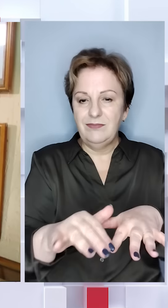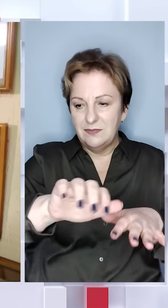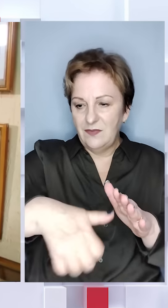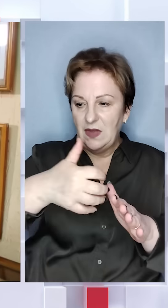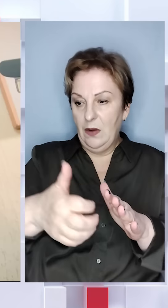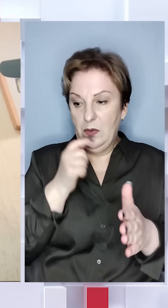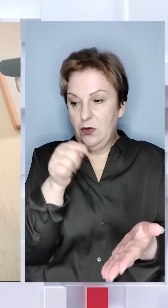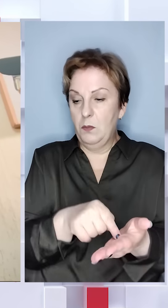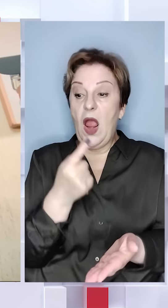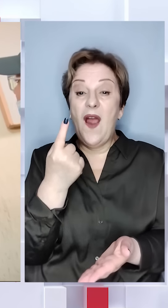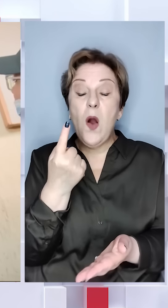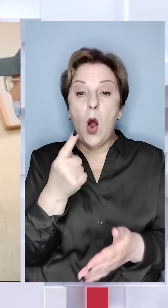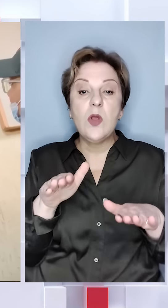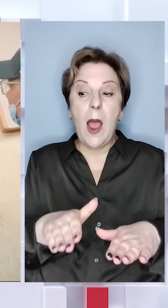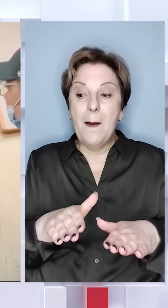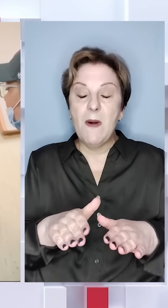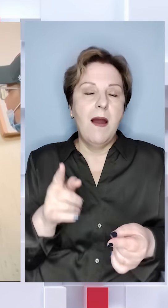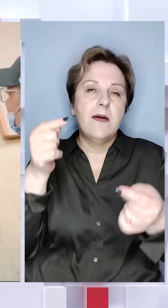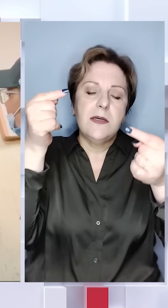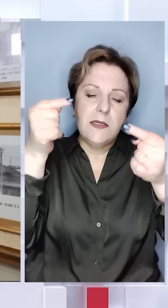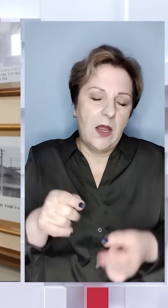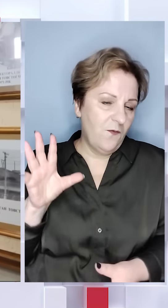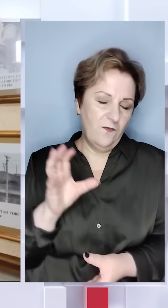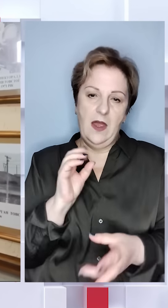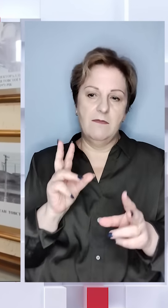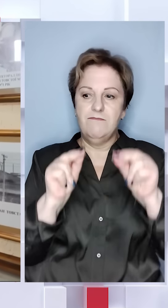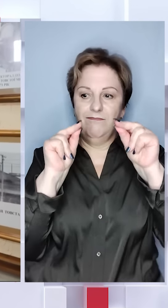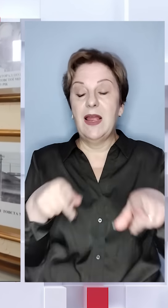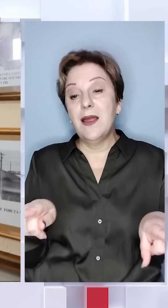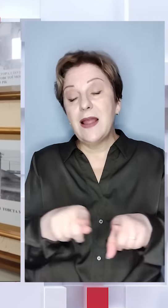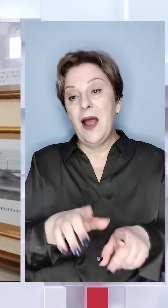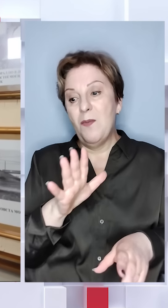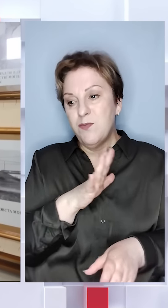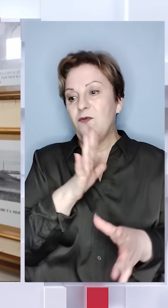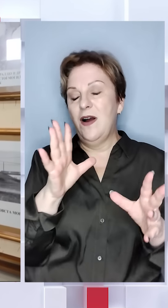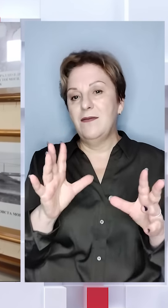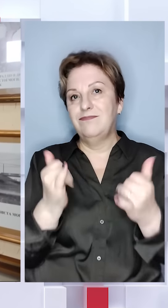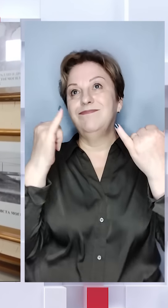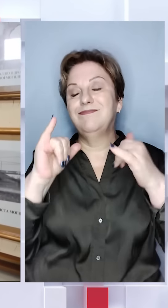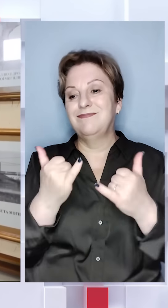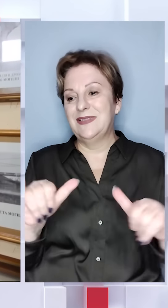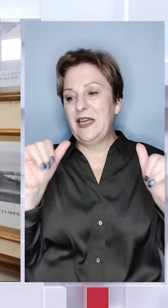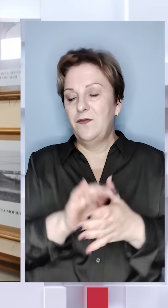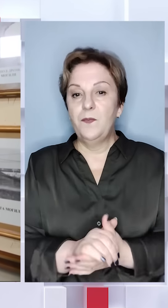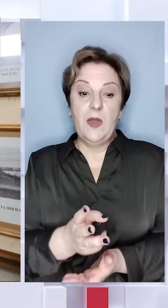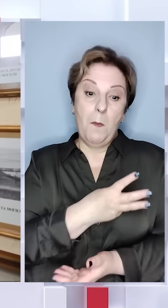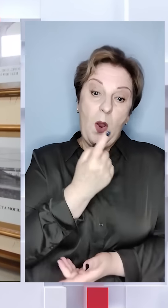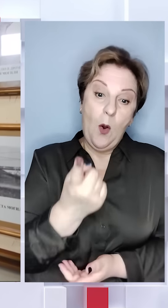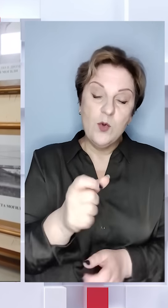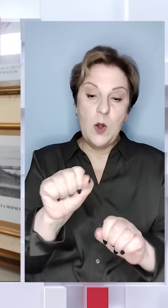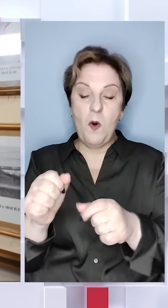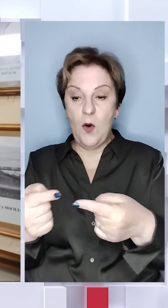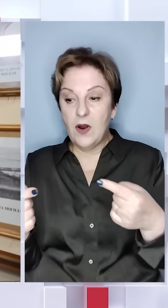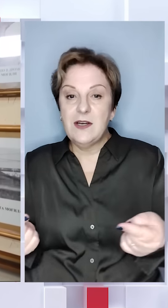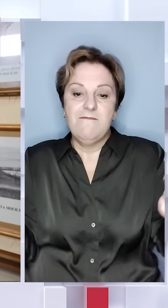був віки вічні. В одному місці зійшлося все. І так буває потім диво. Бажання одних, можливо,